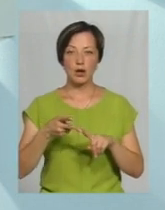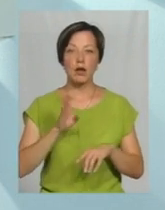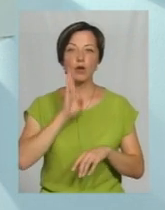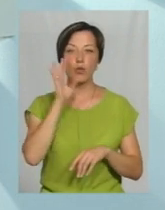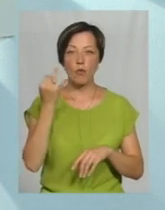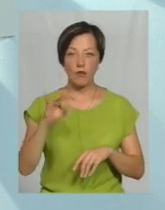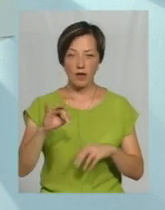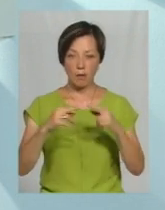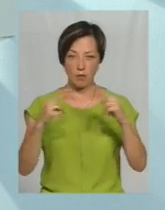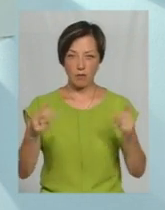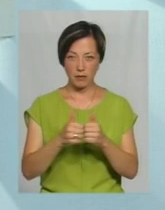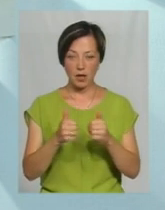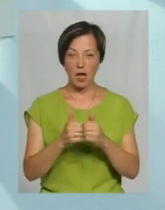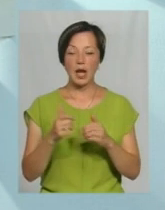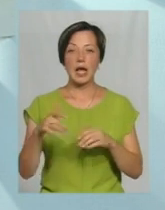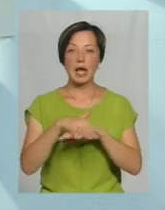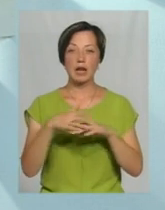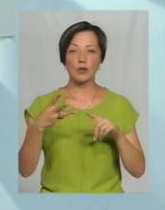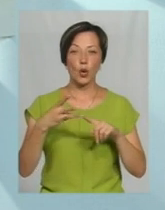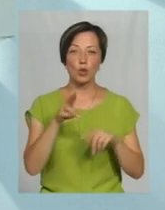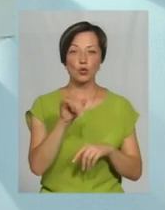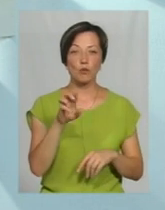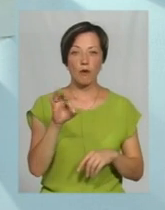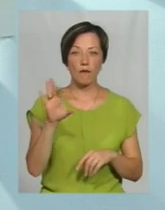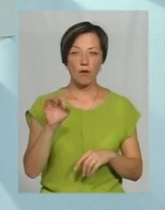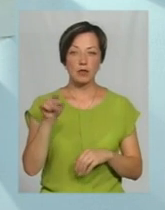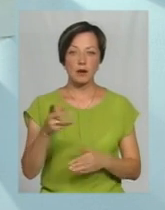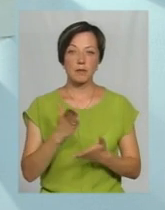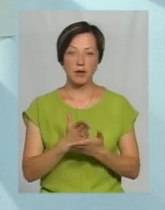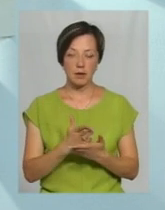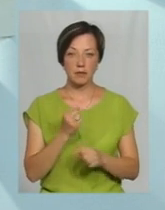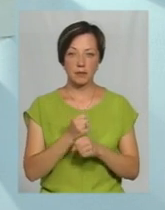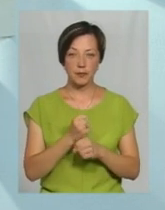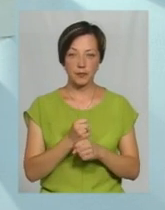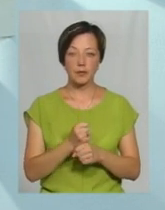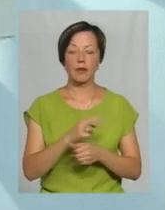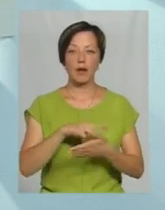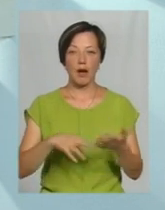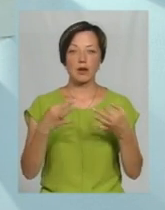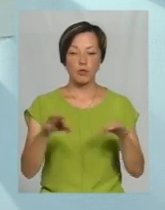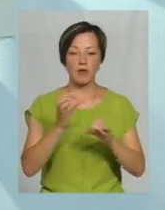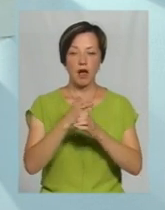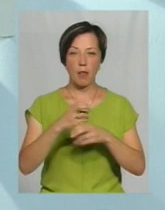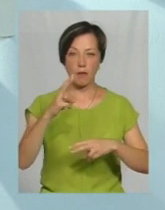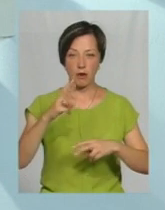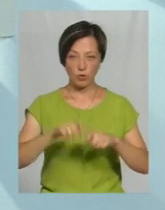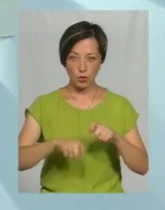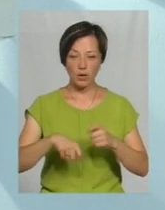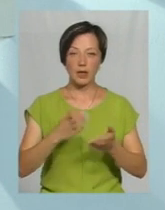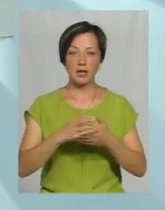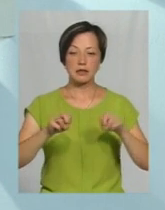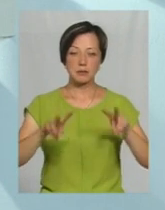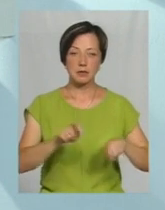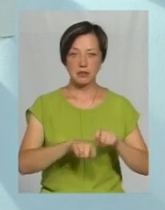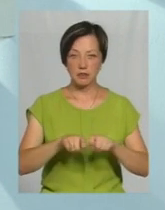ранковий і ринок дубовий. Там є, функціонують акредитовані лабораторії, є фахівці, є